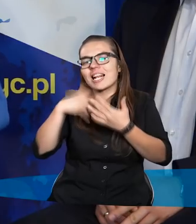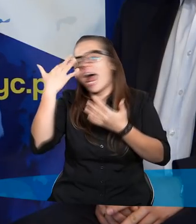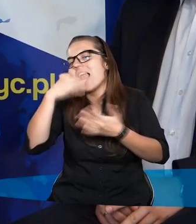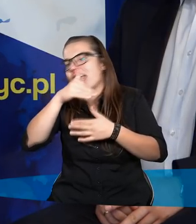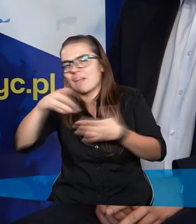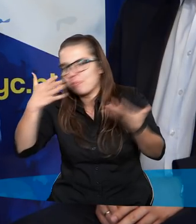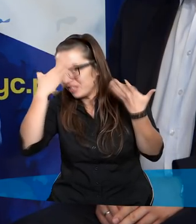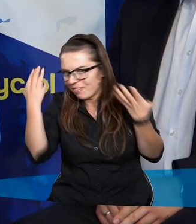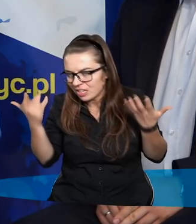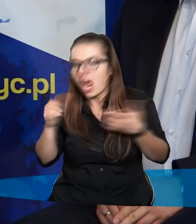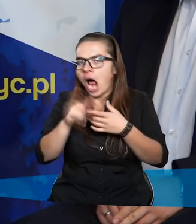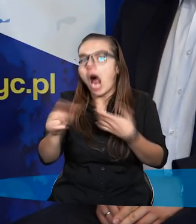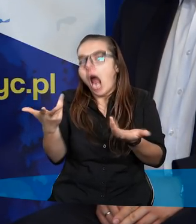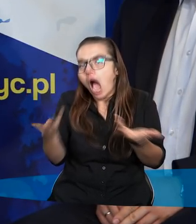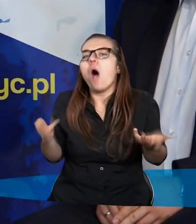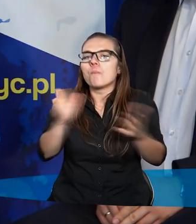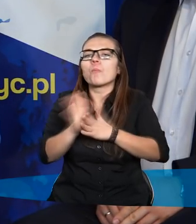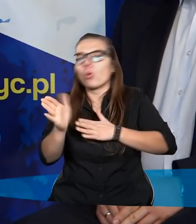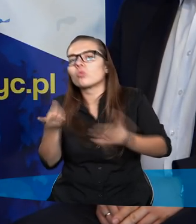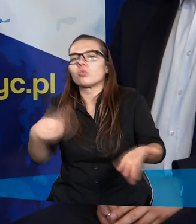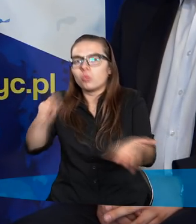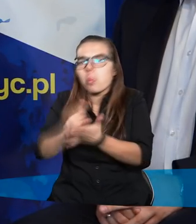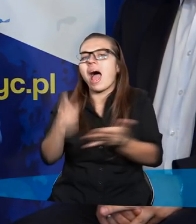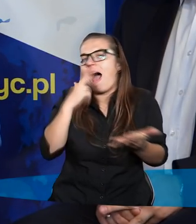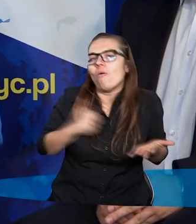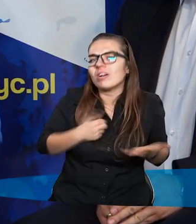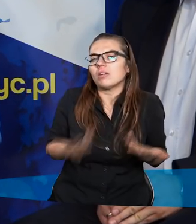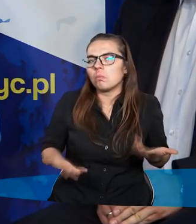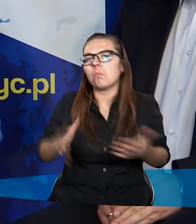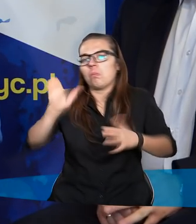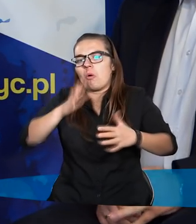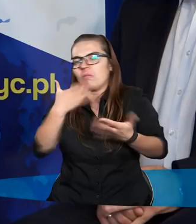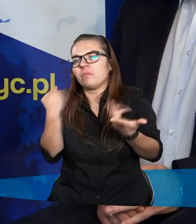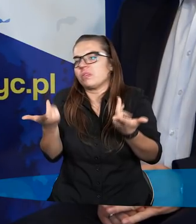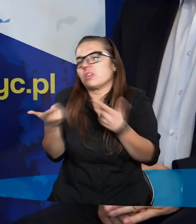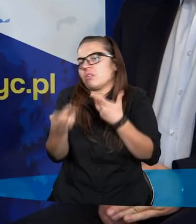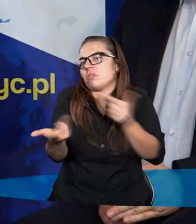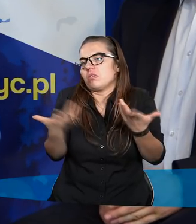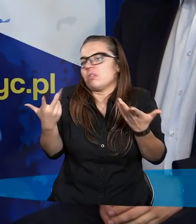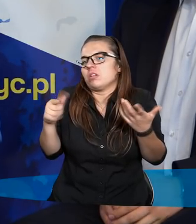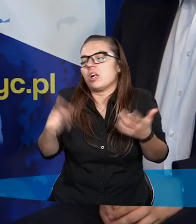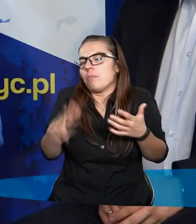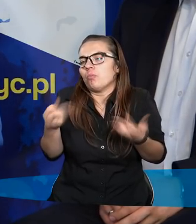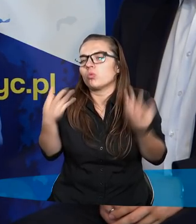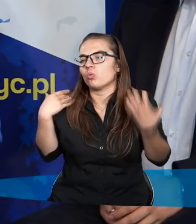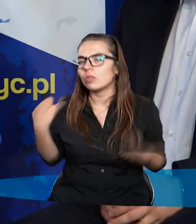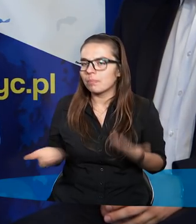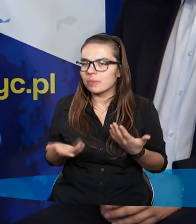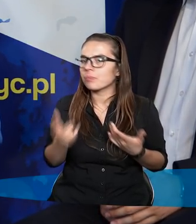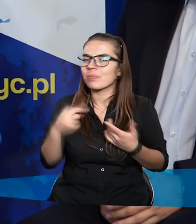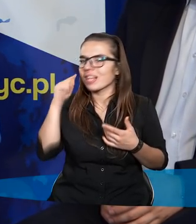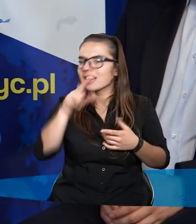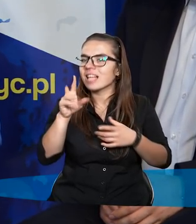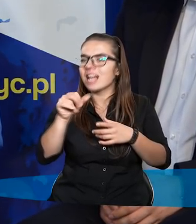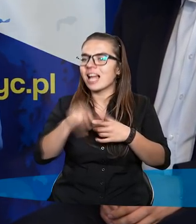nie wiadomo ile, no ale najwyraźniej się udało, Boga nie ma, to wcale nie był żaden cud. Niestety,